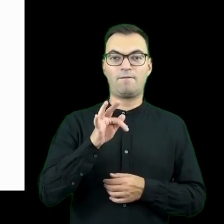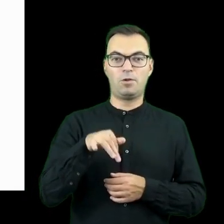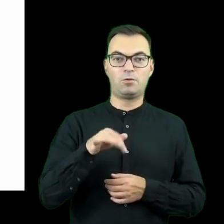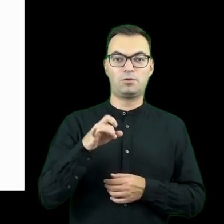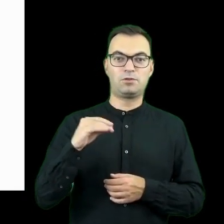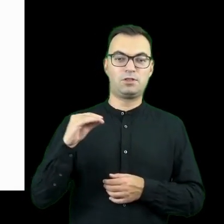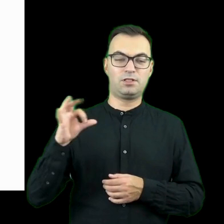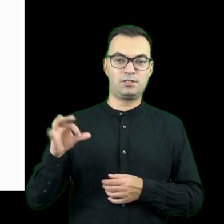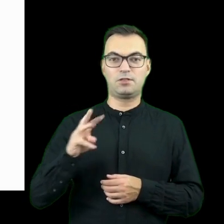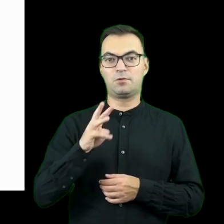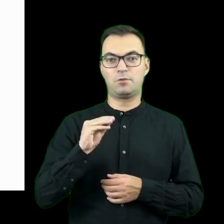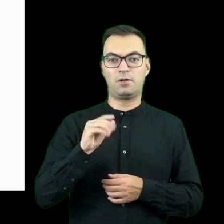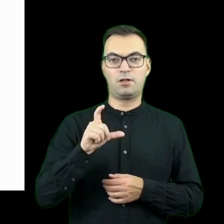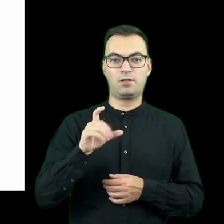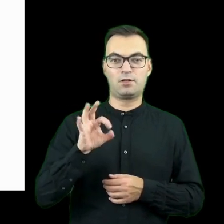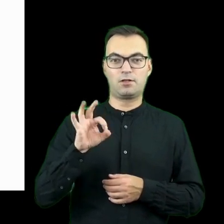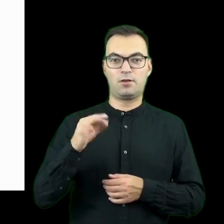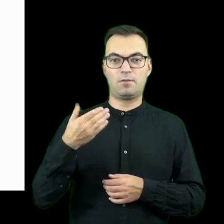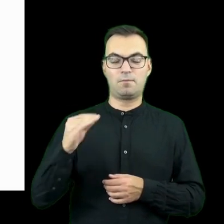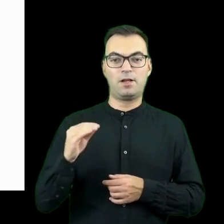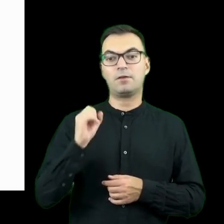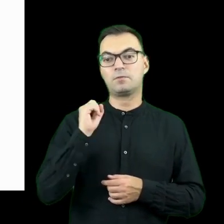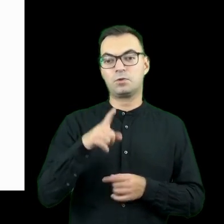można też znaleźć